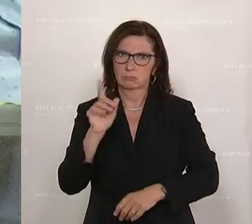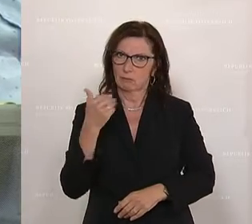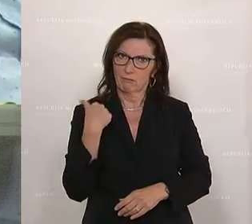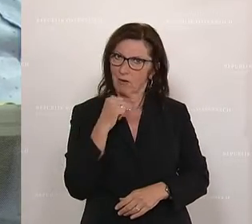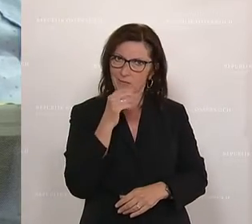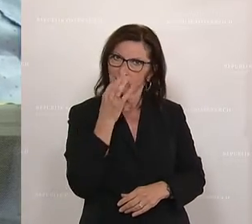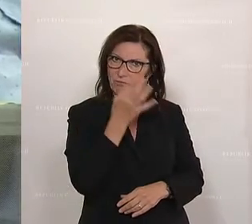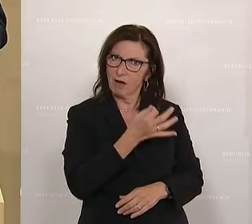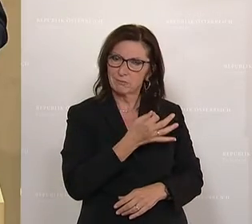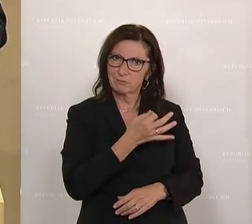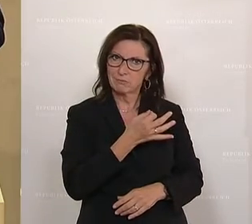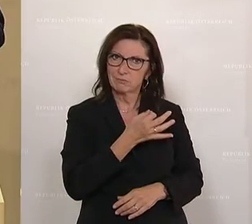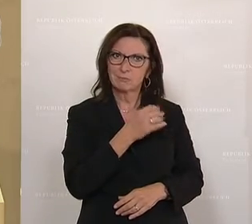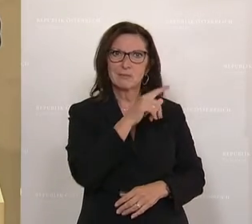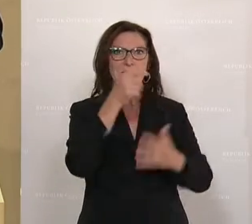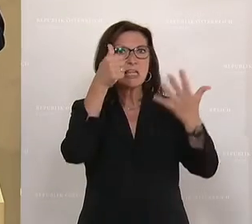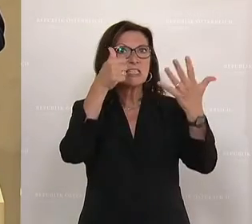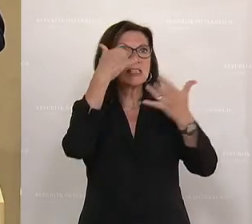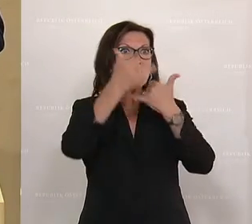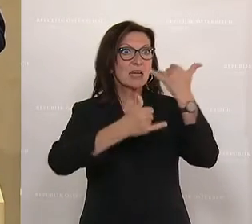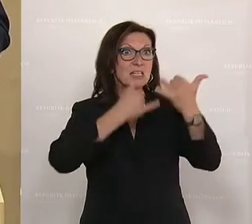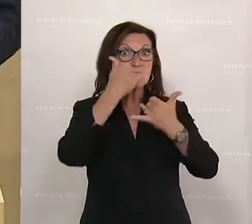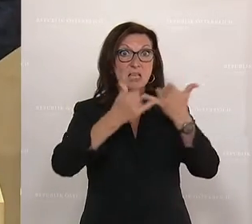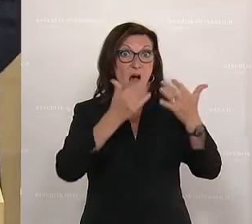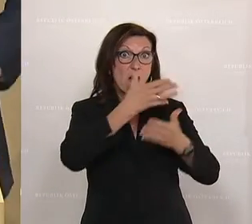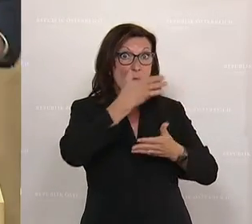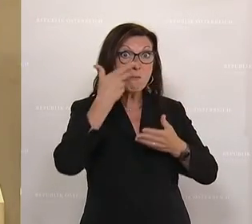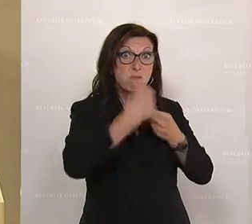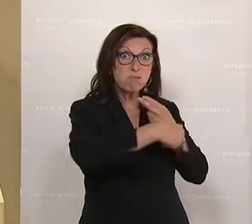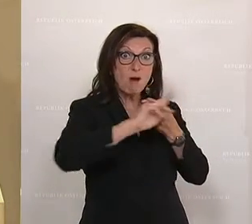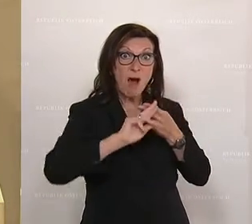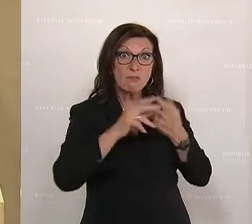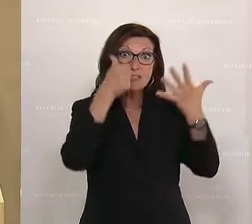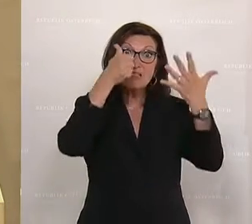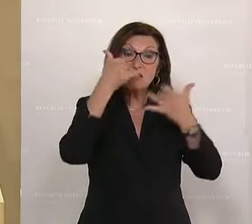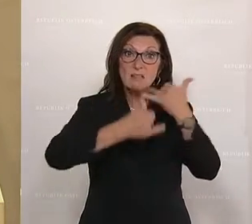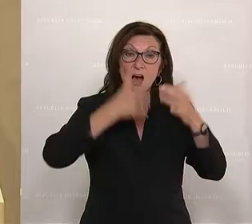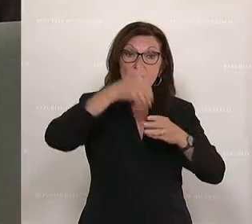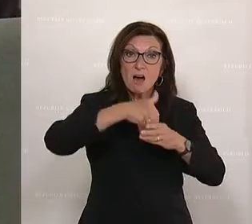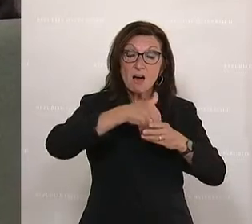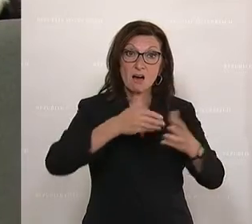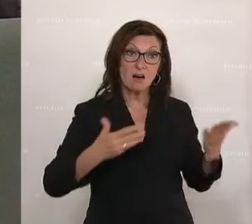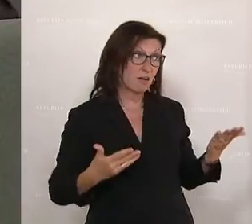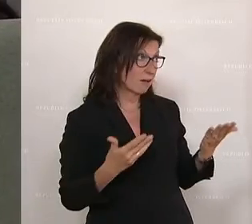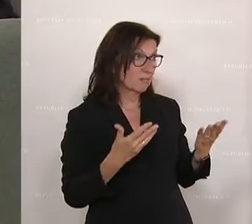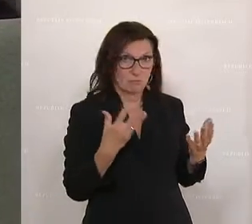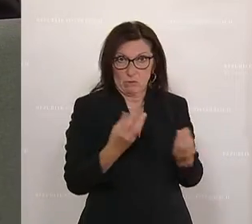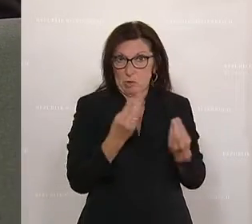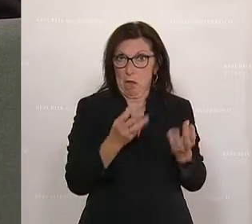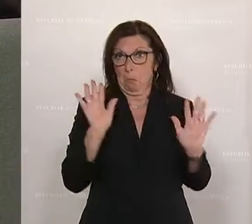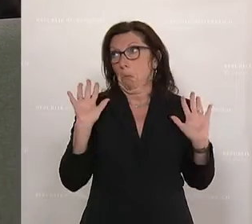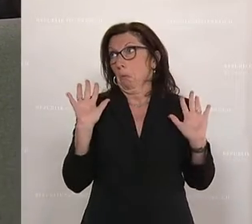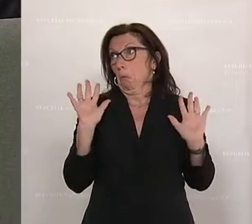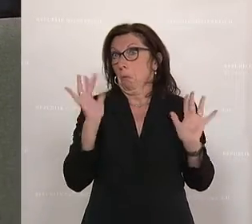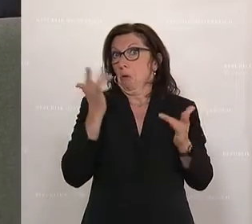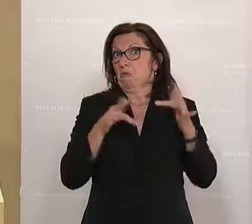Zeitraum. Sie haben mir einfach sechs Jahre nicht beantwortet. Das ist einmal eine Sache, vielleicht ist es ein